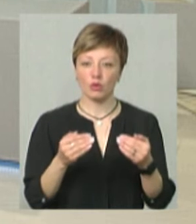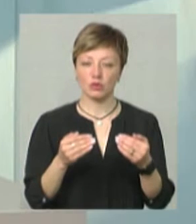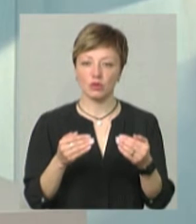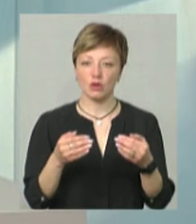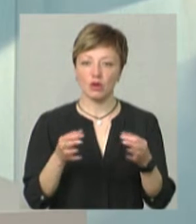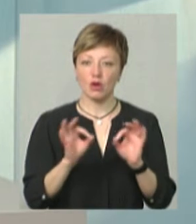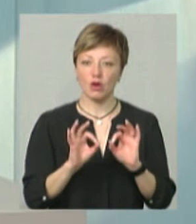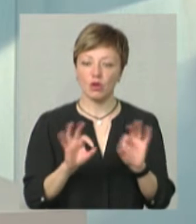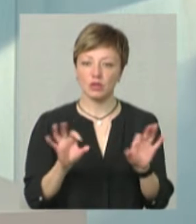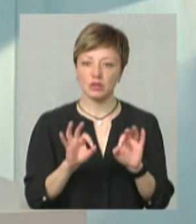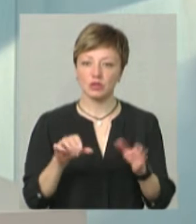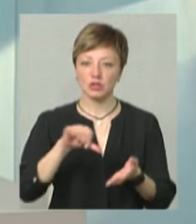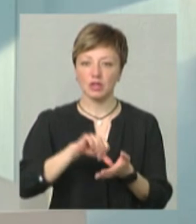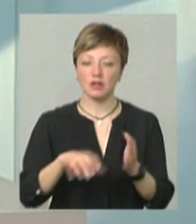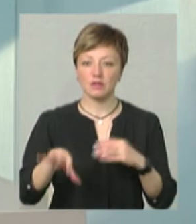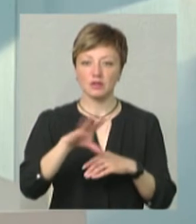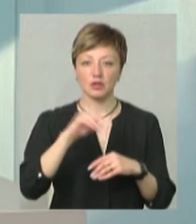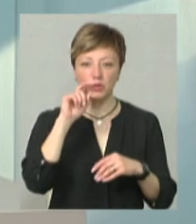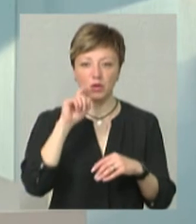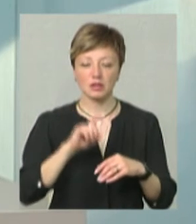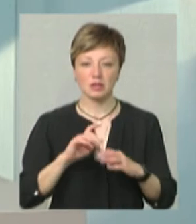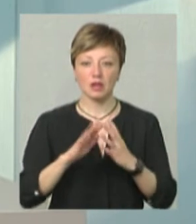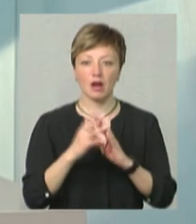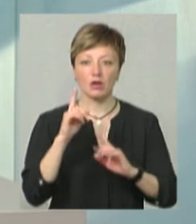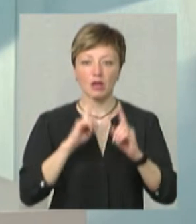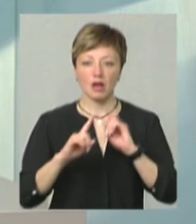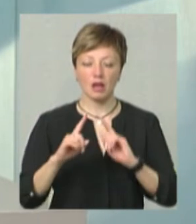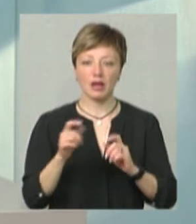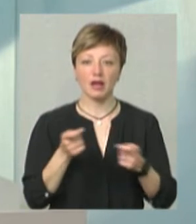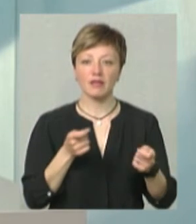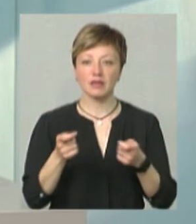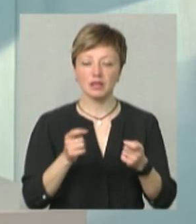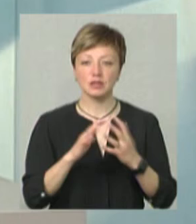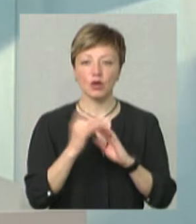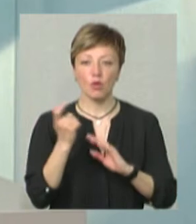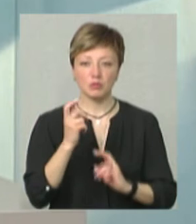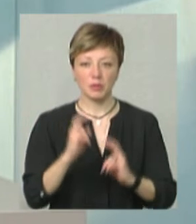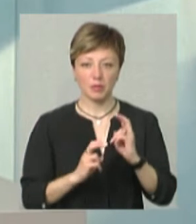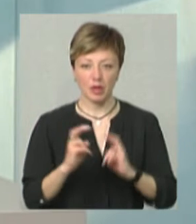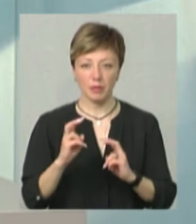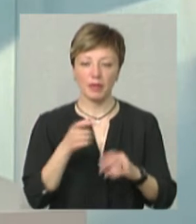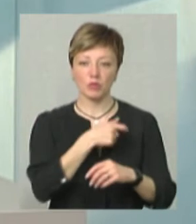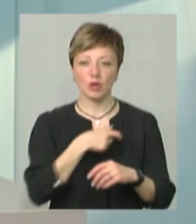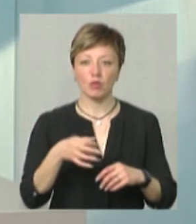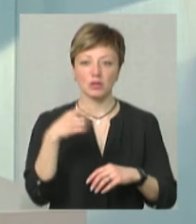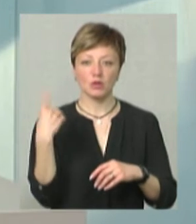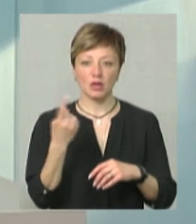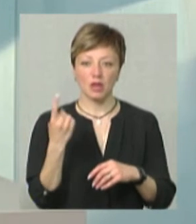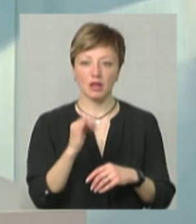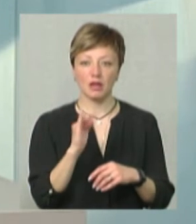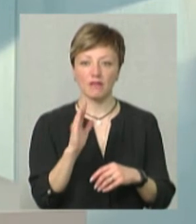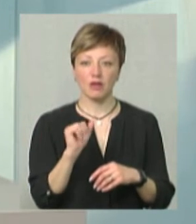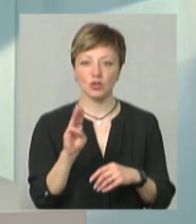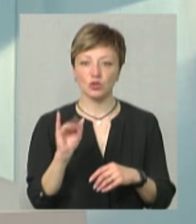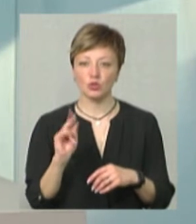окреслив член з Української аграрної ради, керівник сільгоспідприємства на Білогірщині і депутат обласної ради Сергій Івашчук.